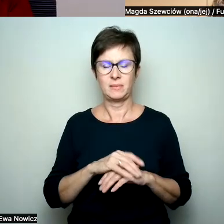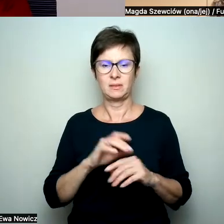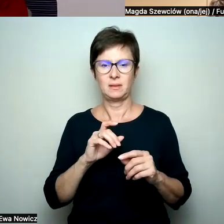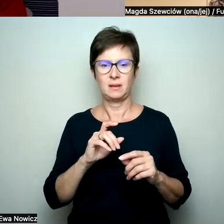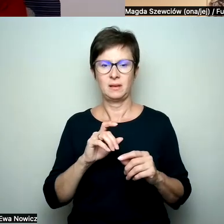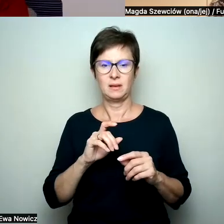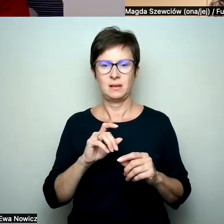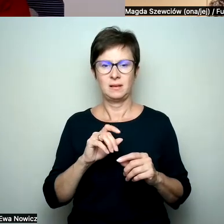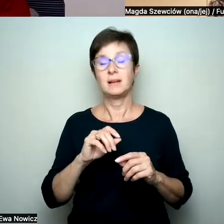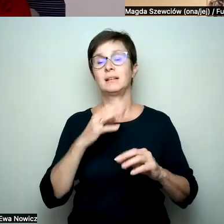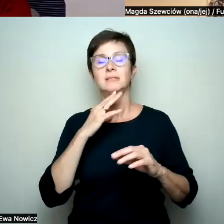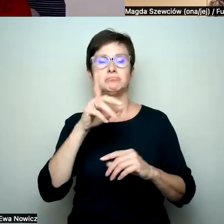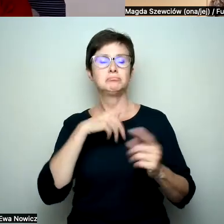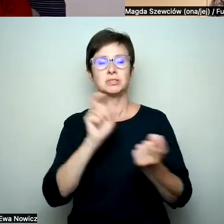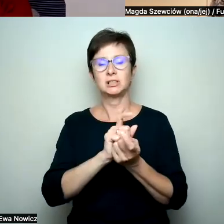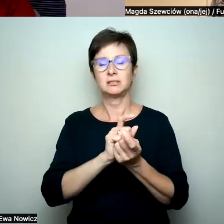Antysemitycznych?